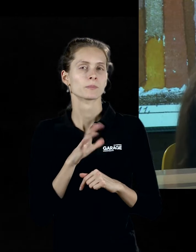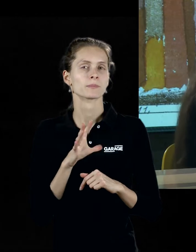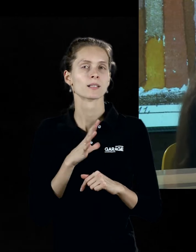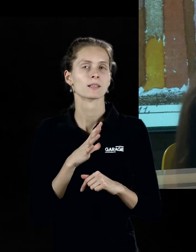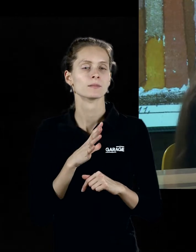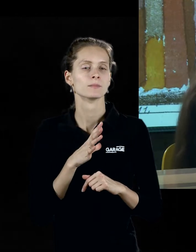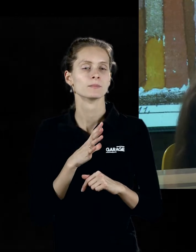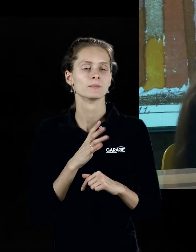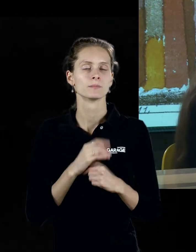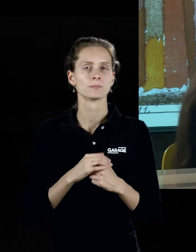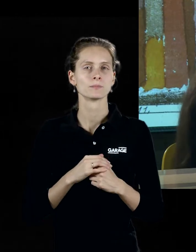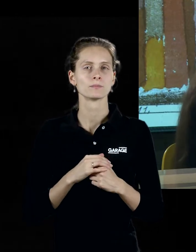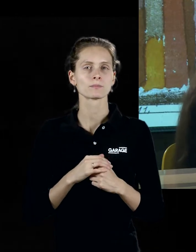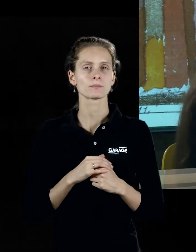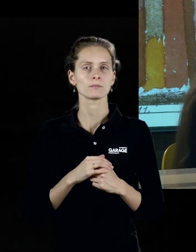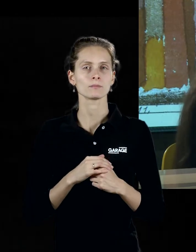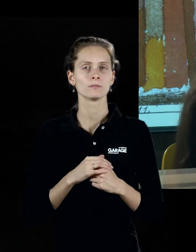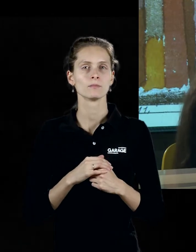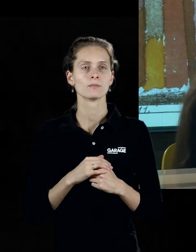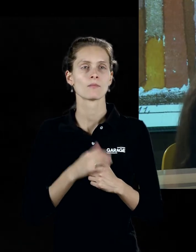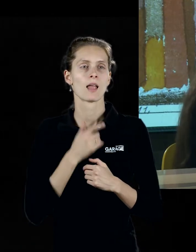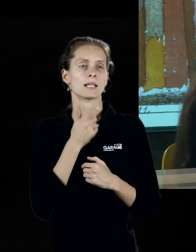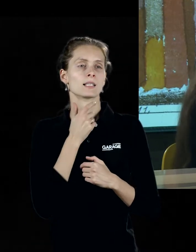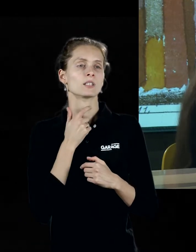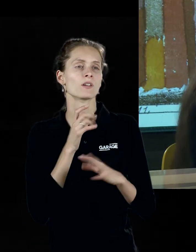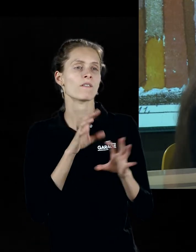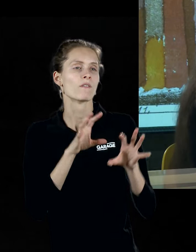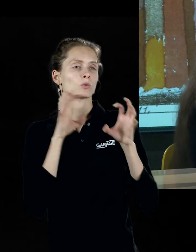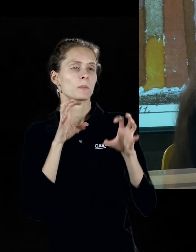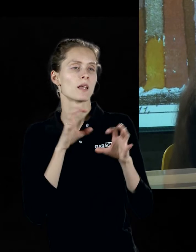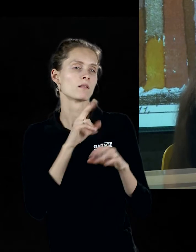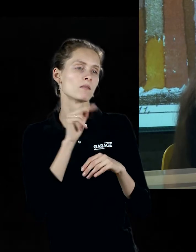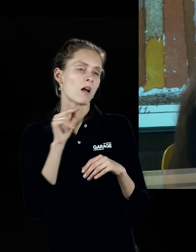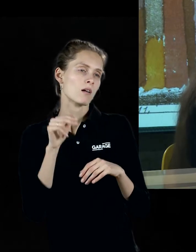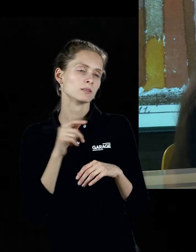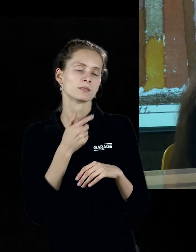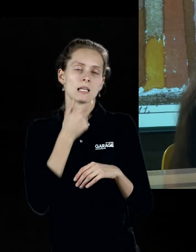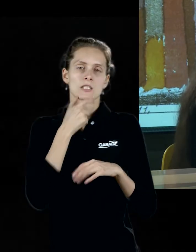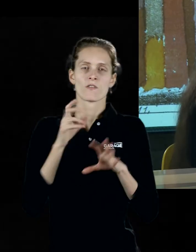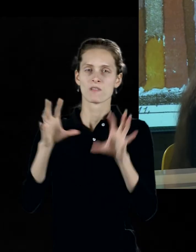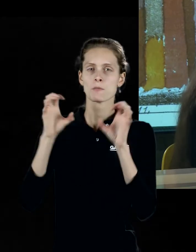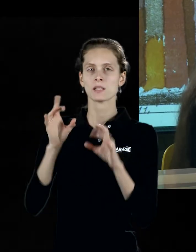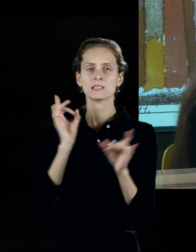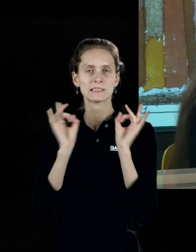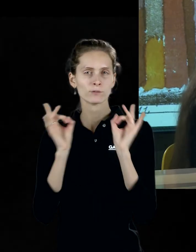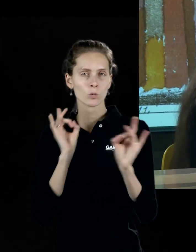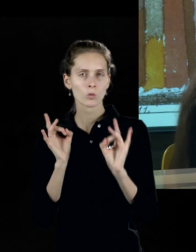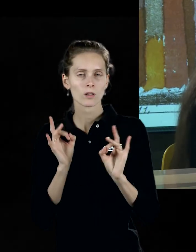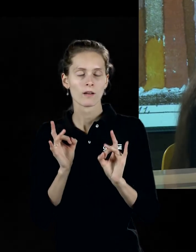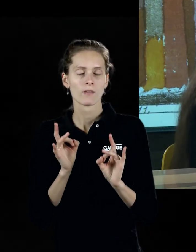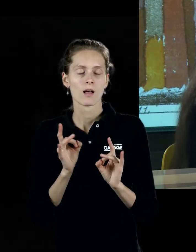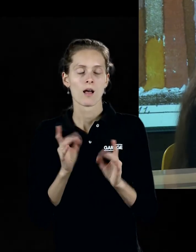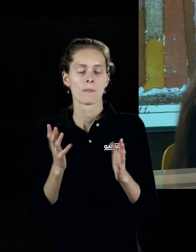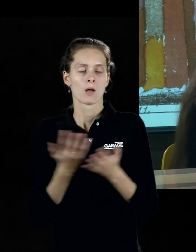синестезическим восприятием красок и звуков, где каждый звук наделяется